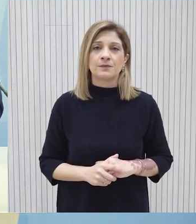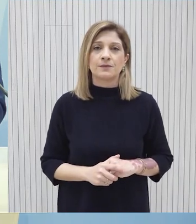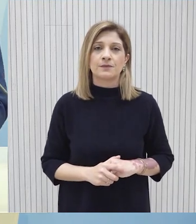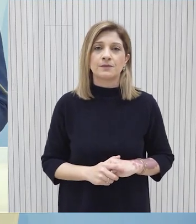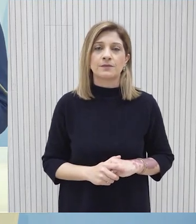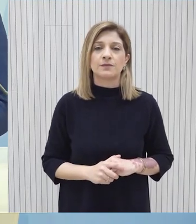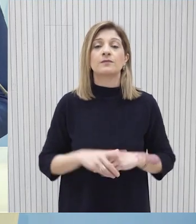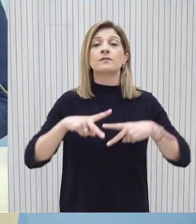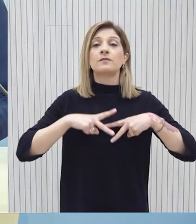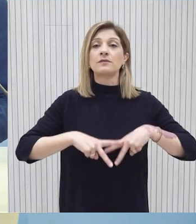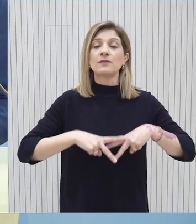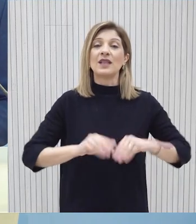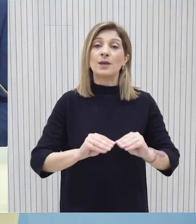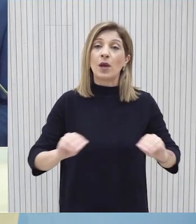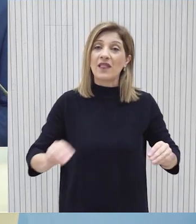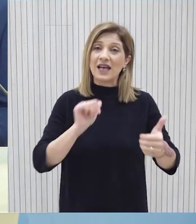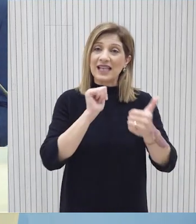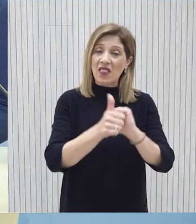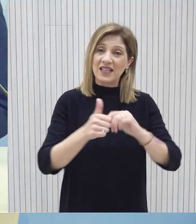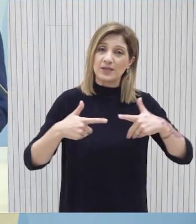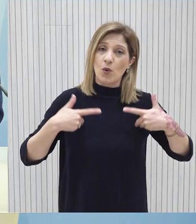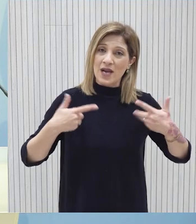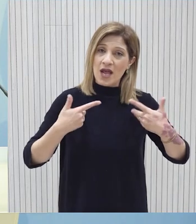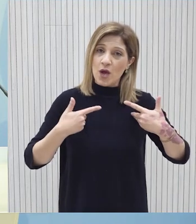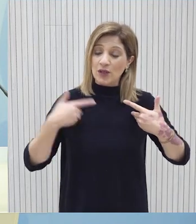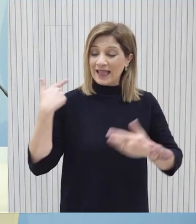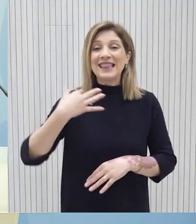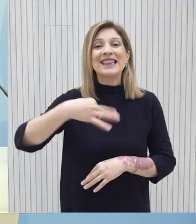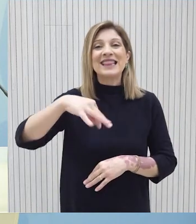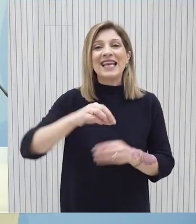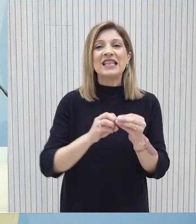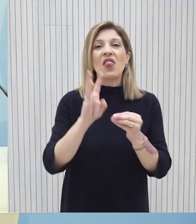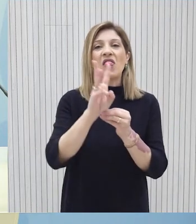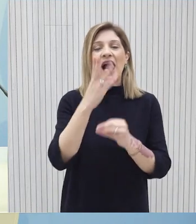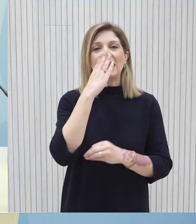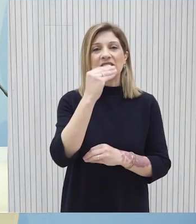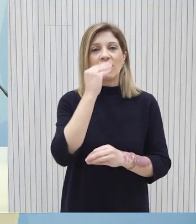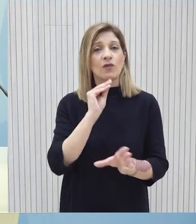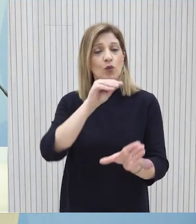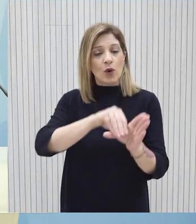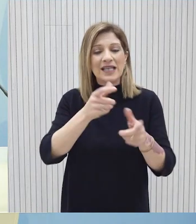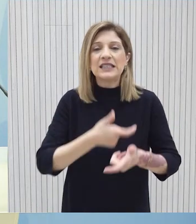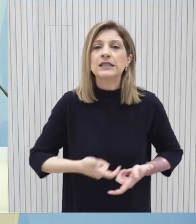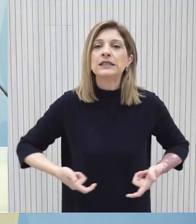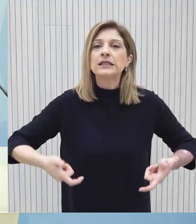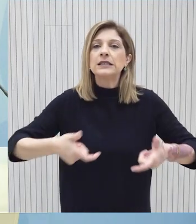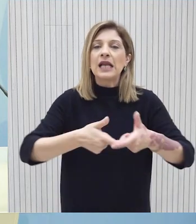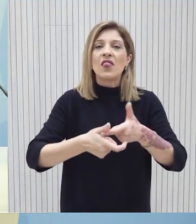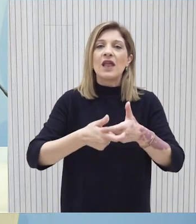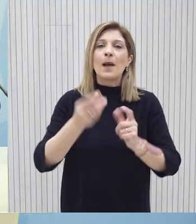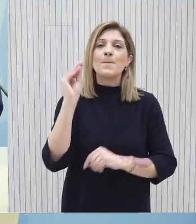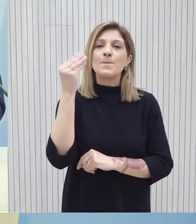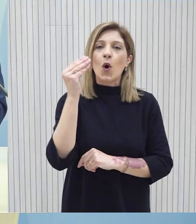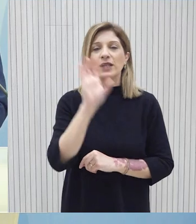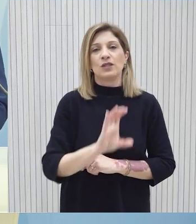Η Υπουργός Παιδείας, Αθλητισμού και Νεολαίας συμμετείχε την 3η 13 Φεβρουαρίου σε συνεδρία της Επιτροπής Πολιτισμού και